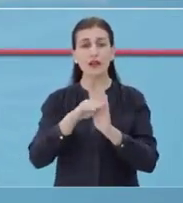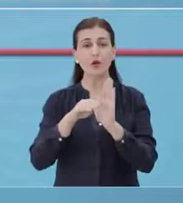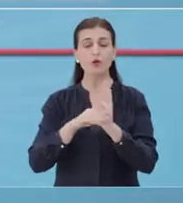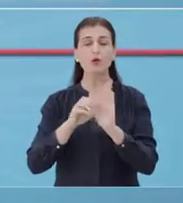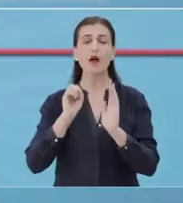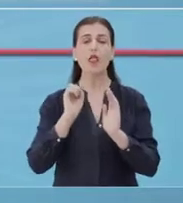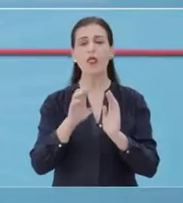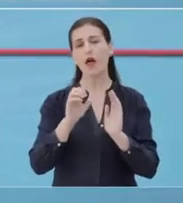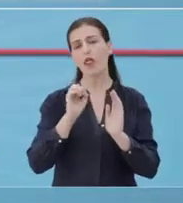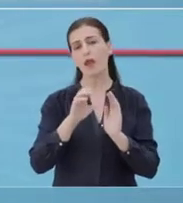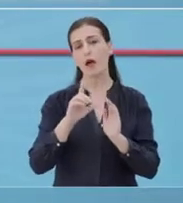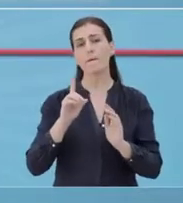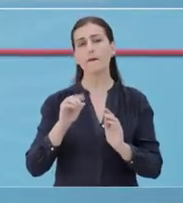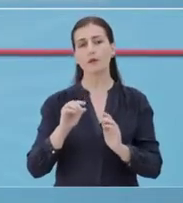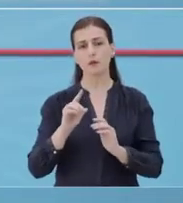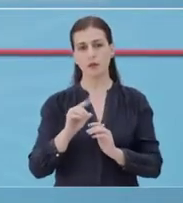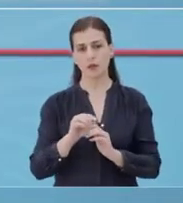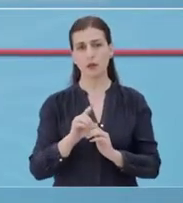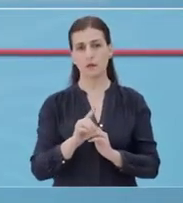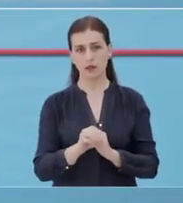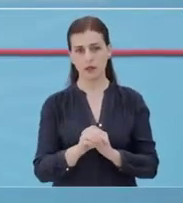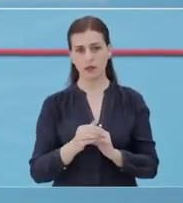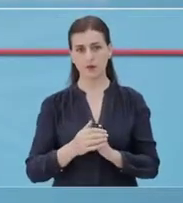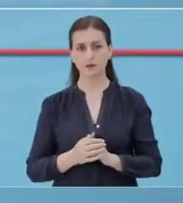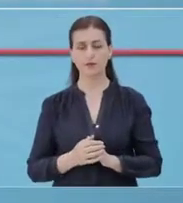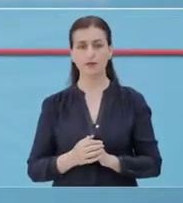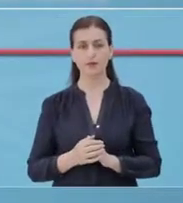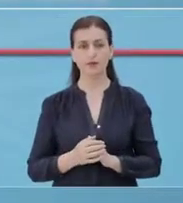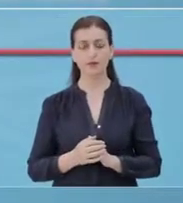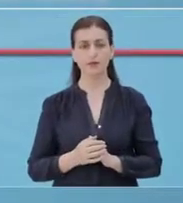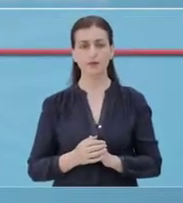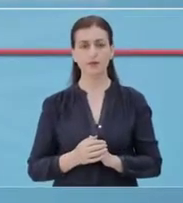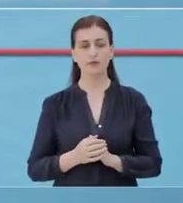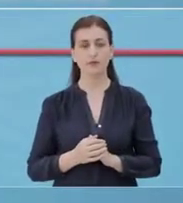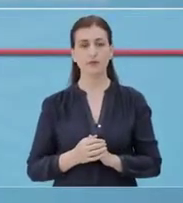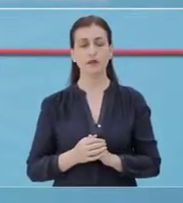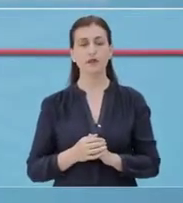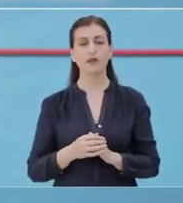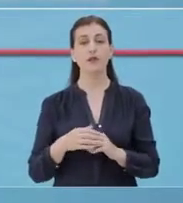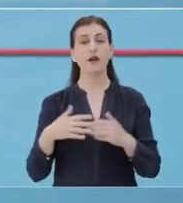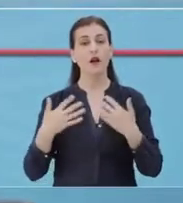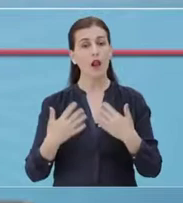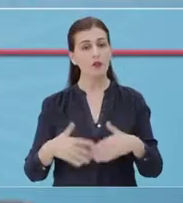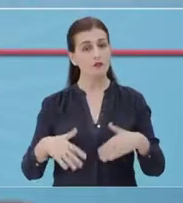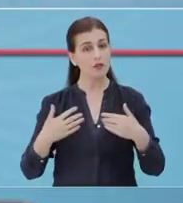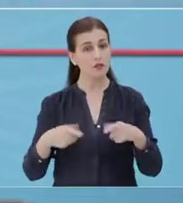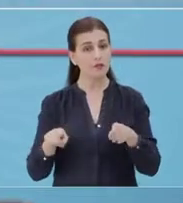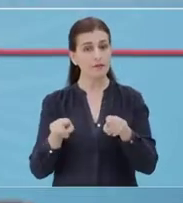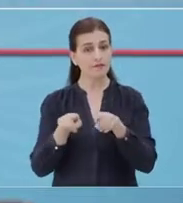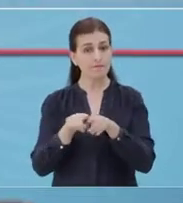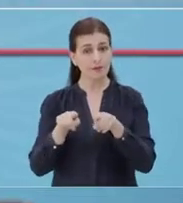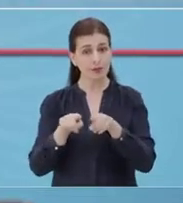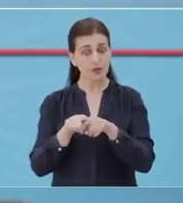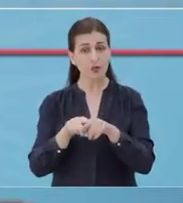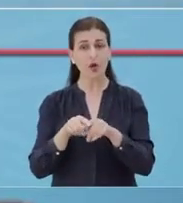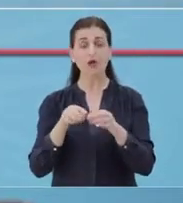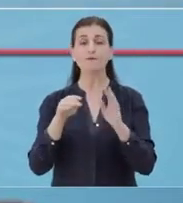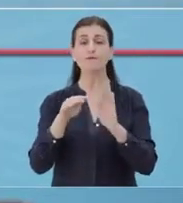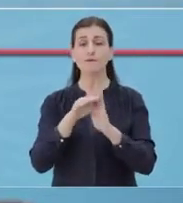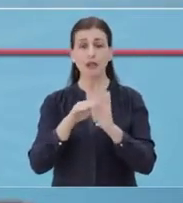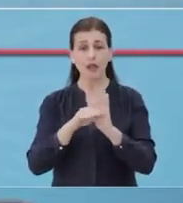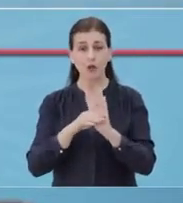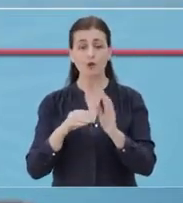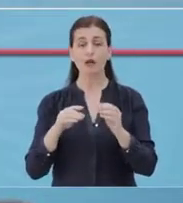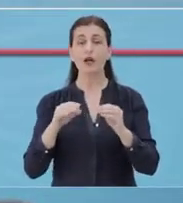regullat të cilat janë thënë vazhdimisht nga autoritetet shëndetsore. është shumë e rëndësishme që masat e